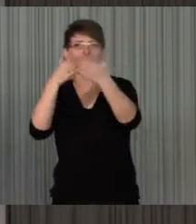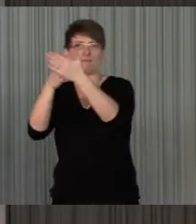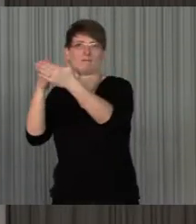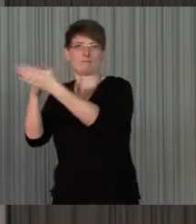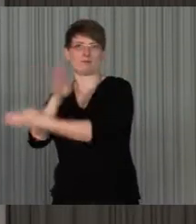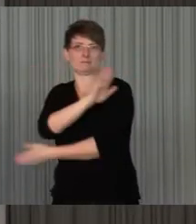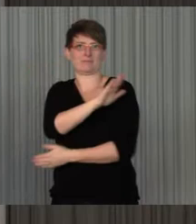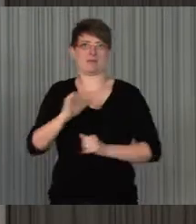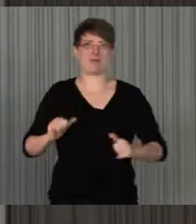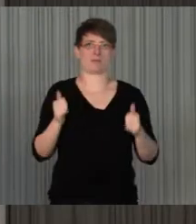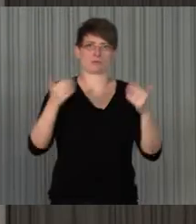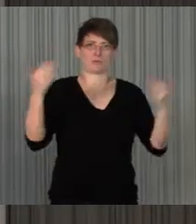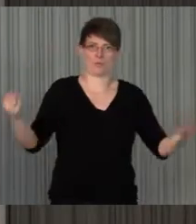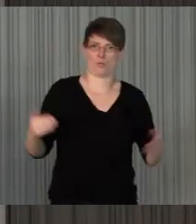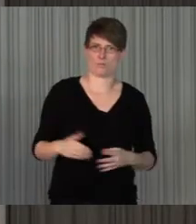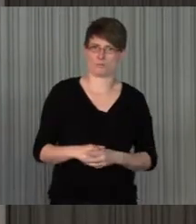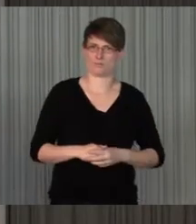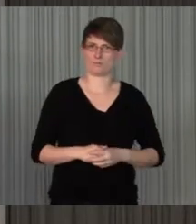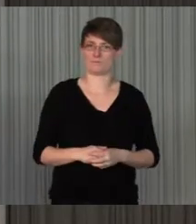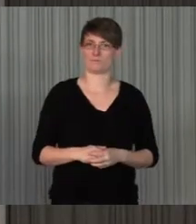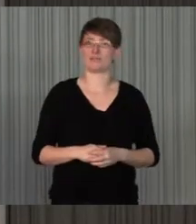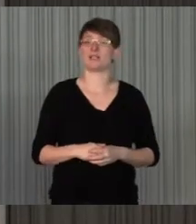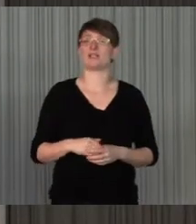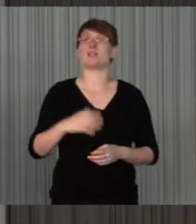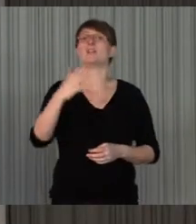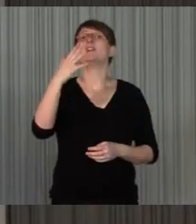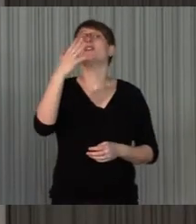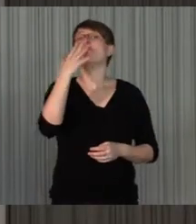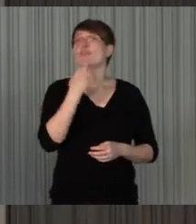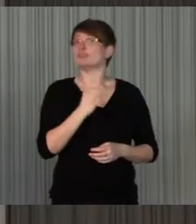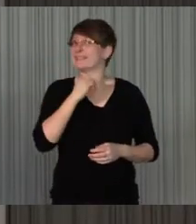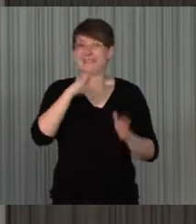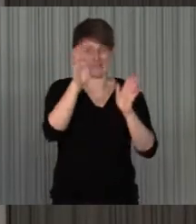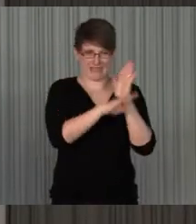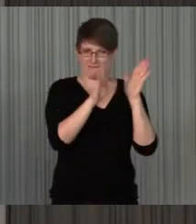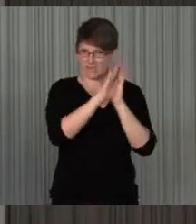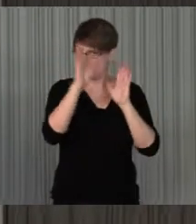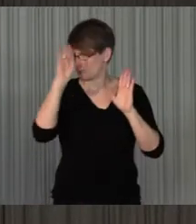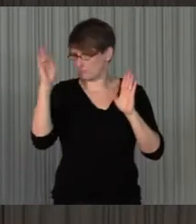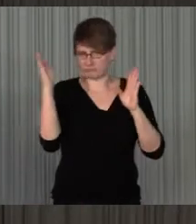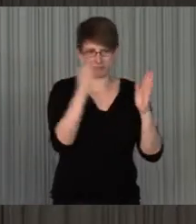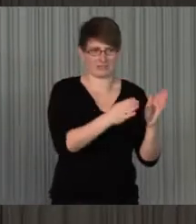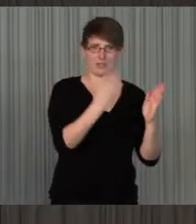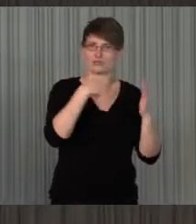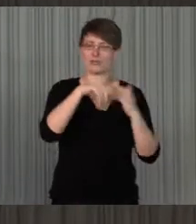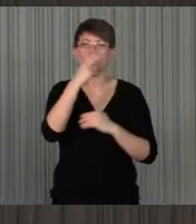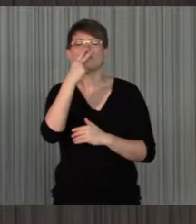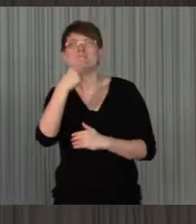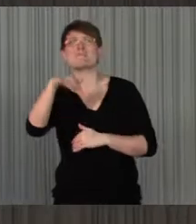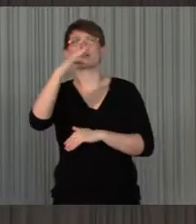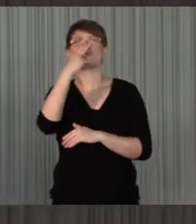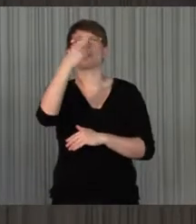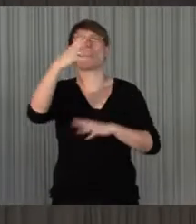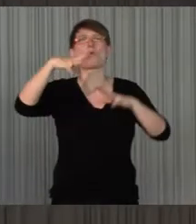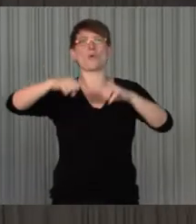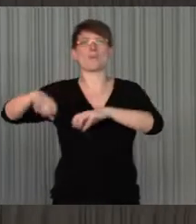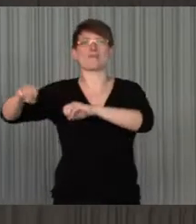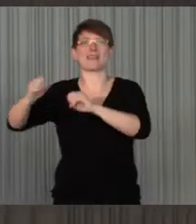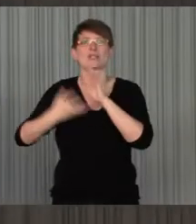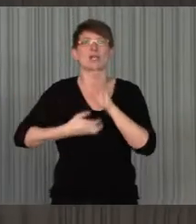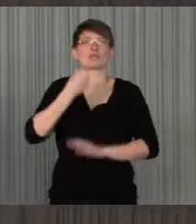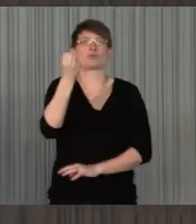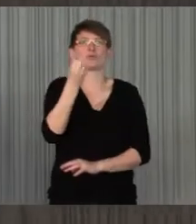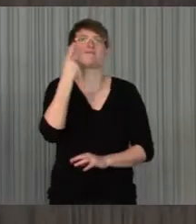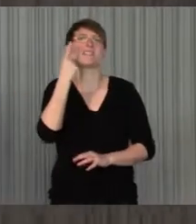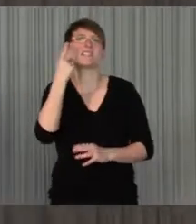Es geht darum, dass wir den Blick nicht vornehmlich eben auf Defizite richten, sondern eben sozusagen auf Kompetenzen und Ressourcen,